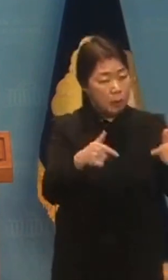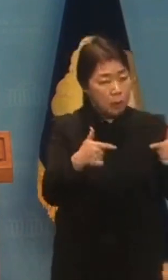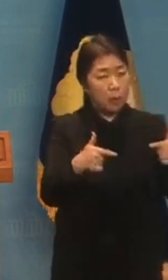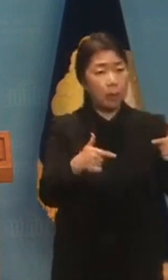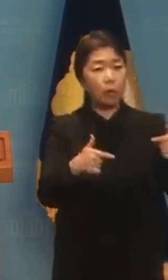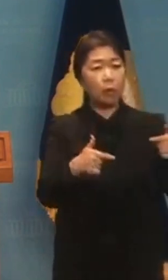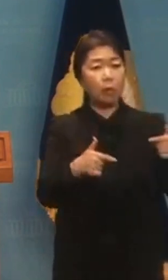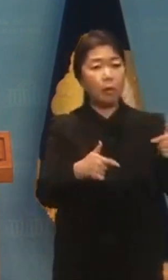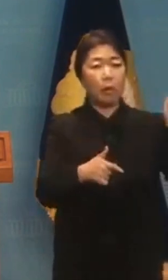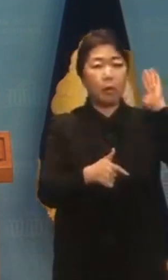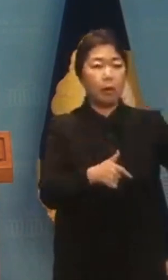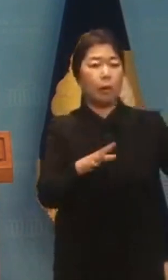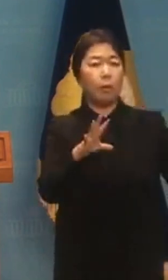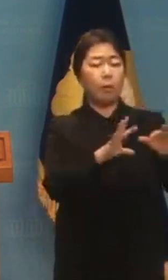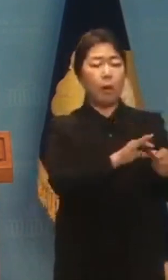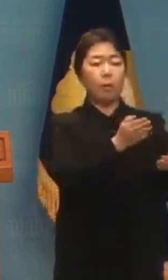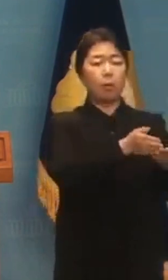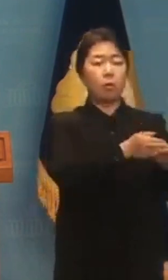질책을 받았습니다.